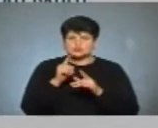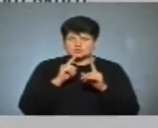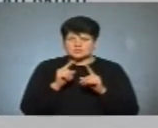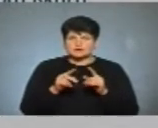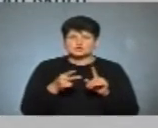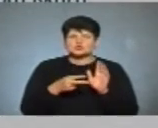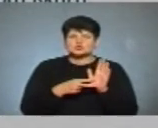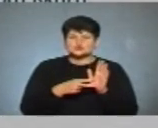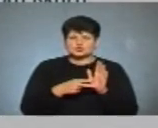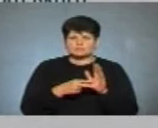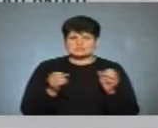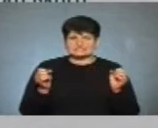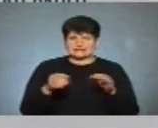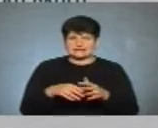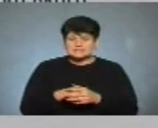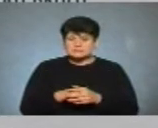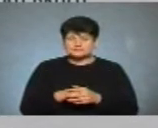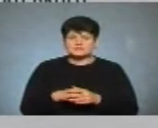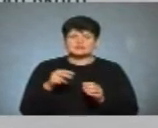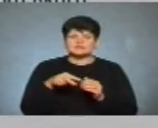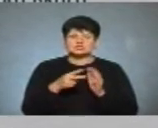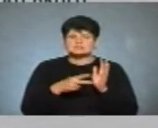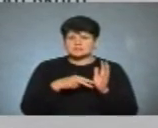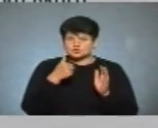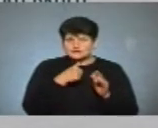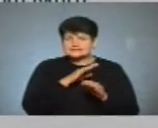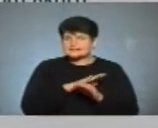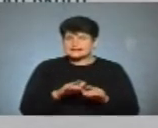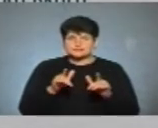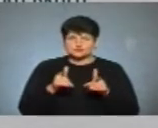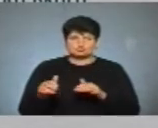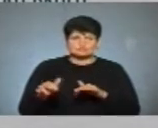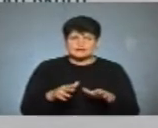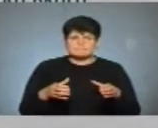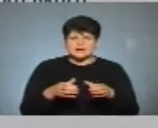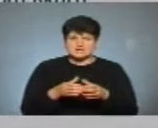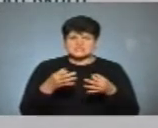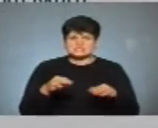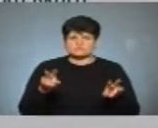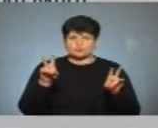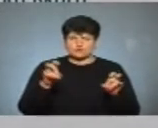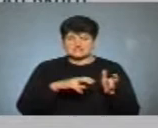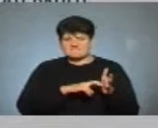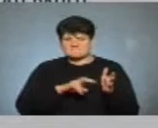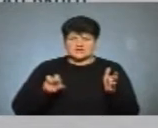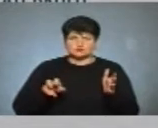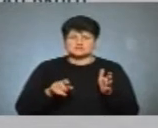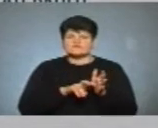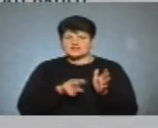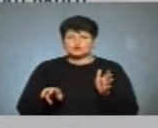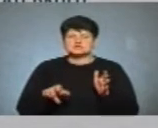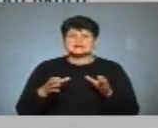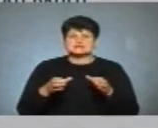ради 7-го скликання. 2017-го року за незгоду з діяльністю партії «Свобода» виключений з партії та